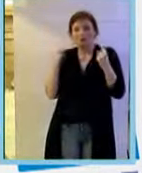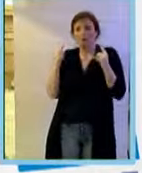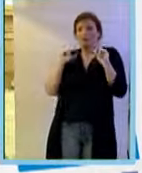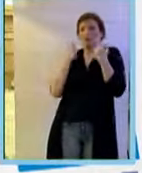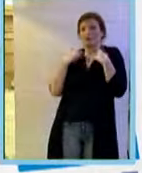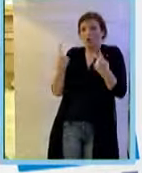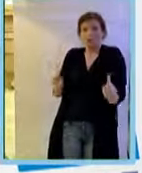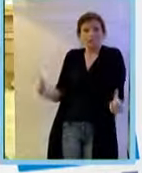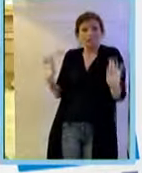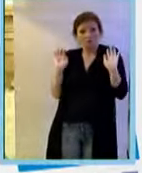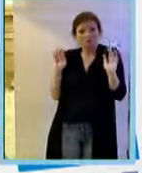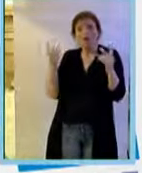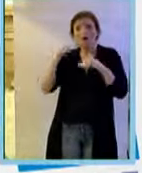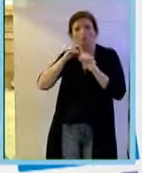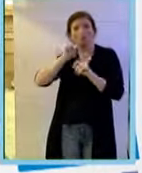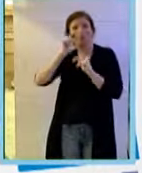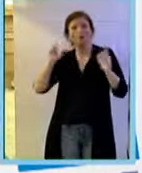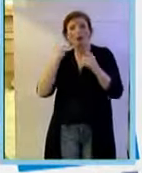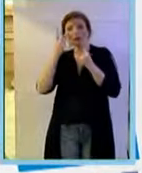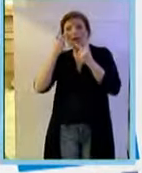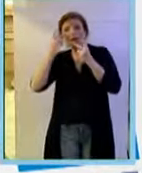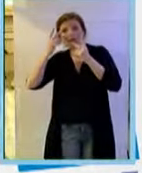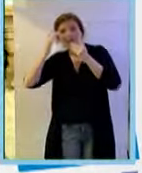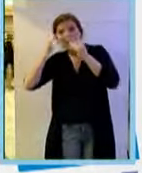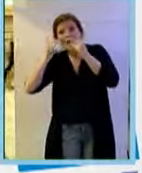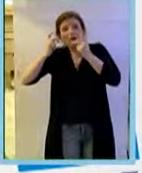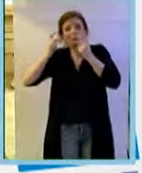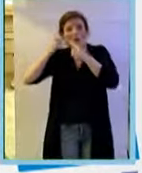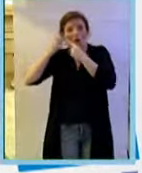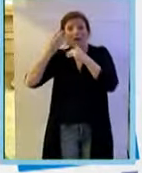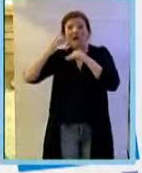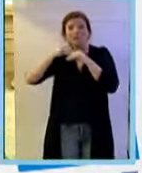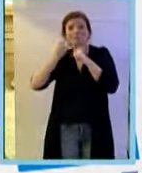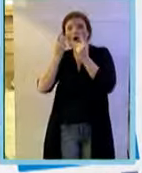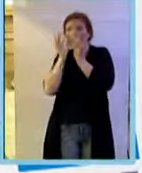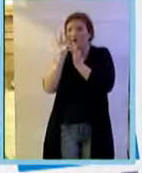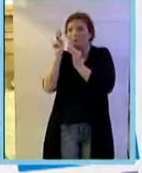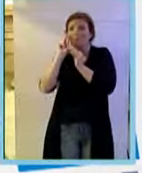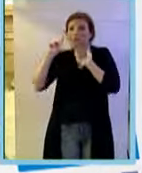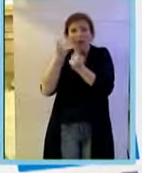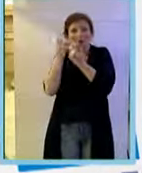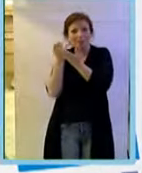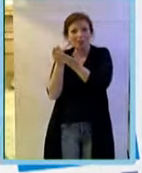soltanto ha bloccato la perdita della vista ma ha aumentato l'acutezza visiva